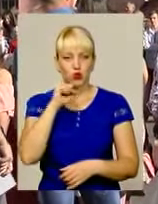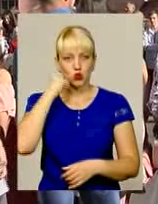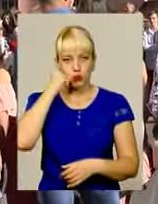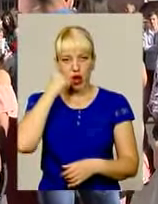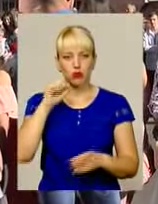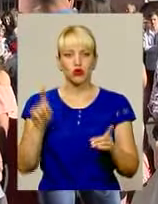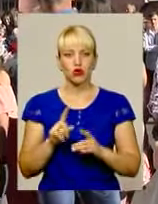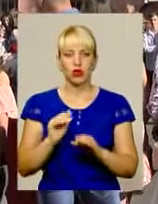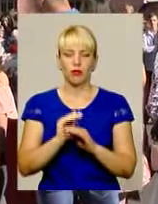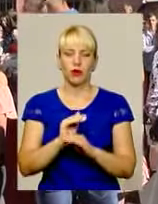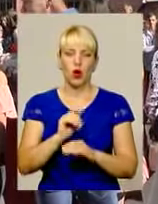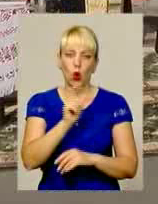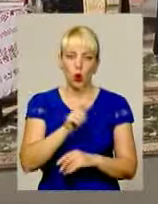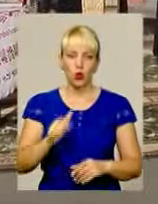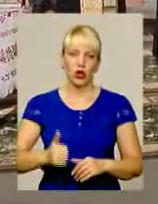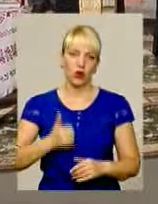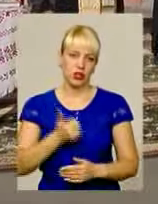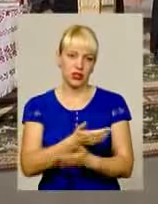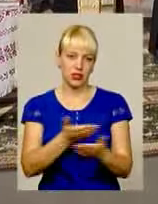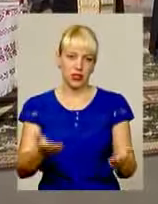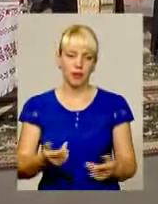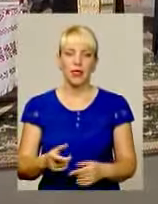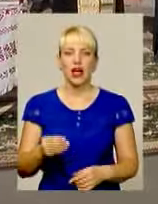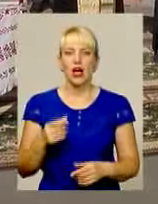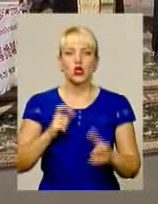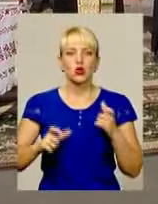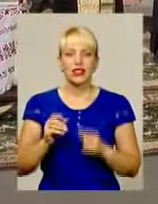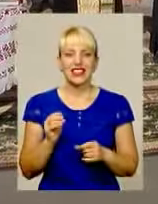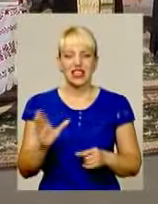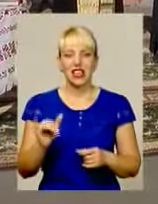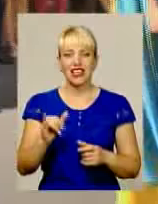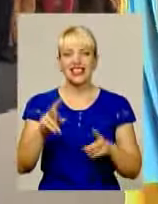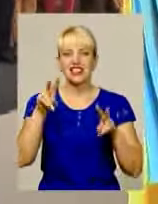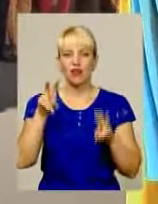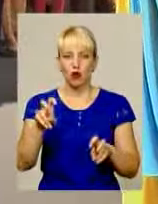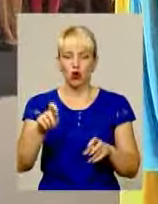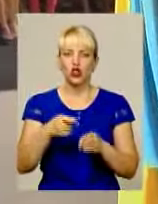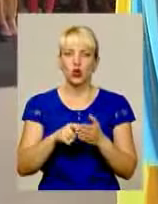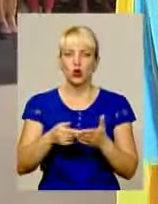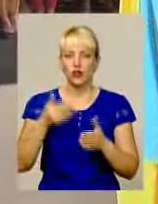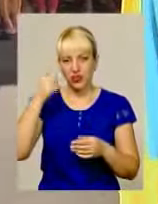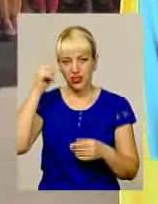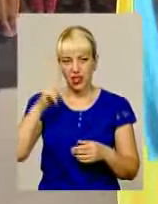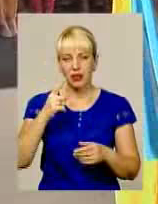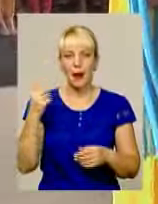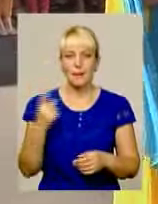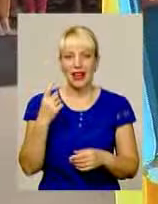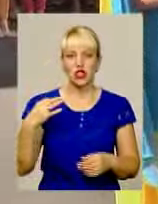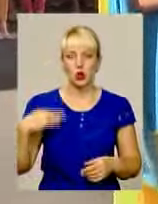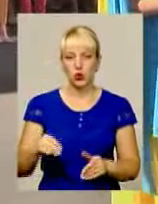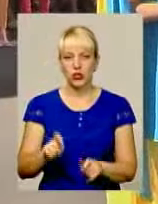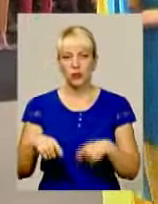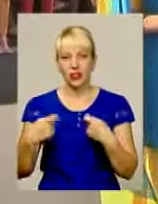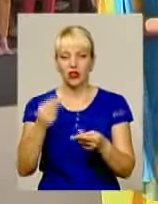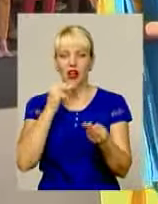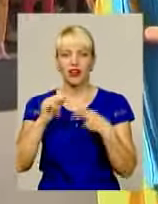люди гордилися ним. Студентський квиток і символічний ключ від знань першокурсникам передають кращі студенти. Трийміть